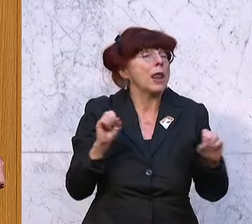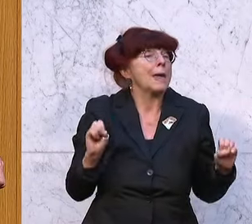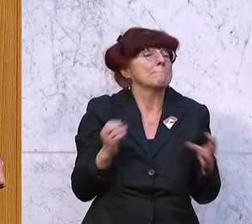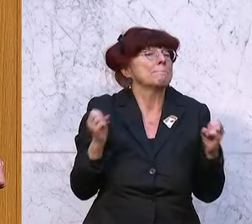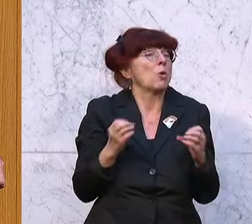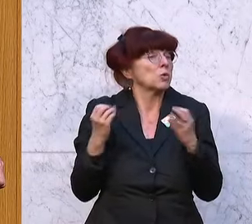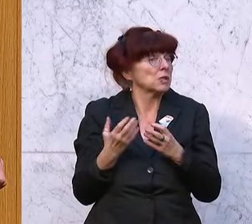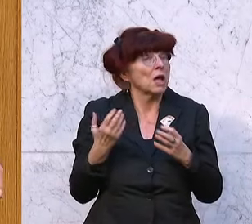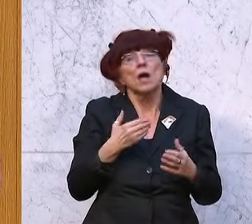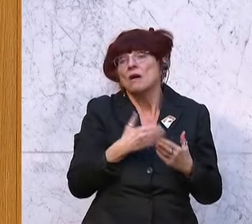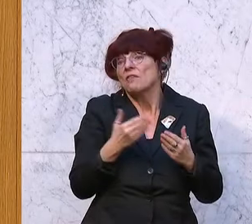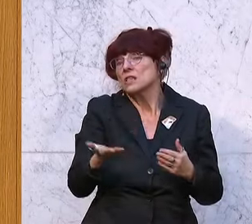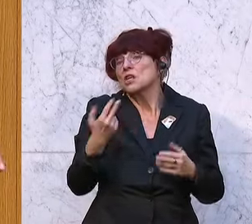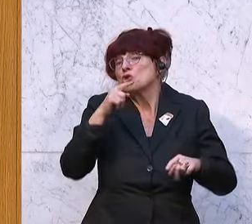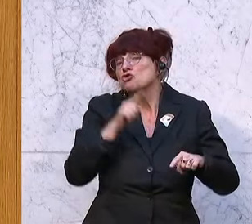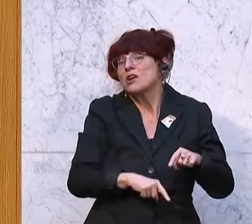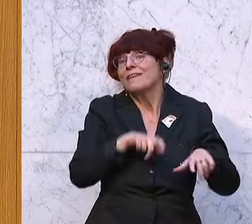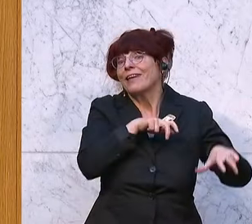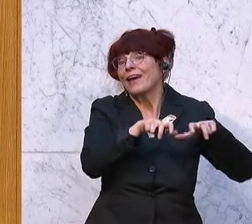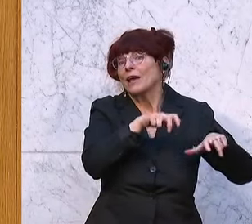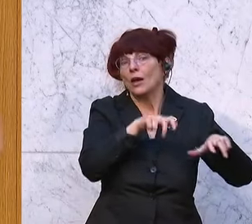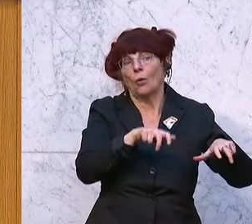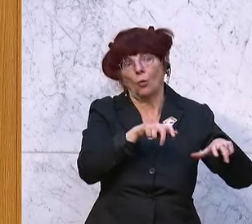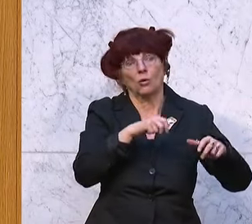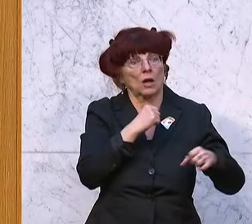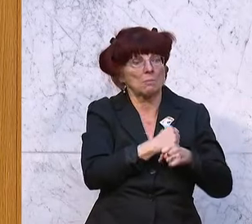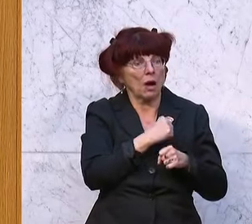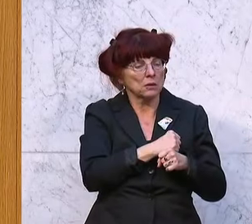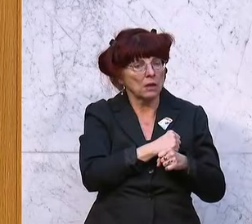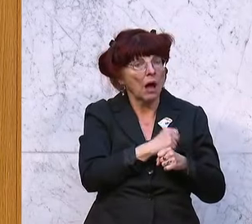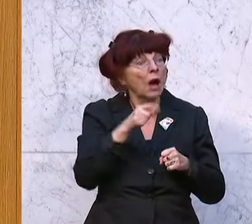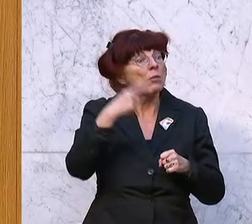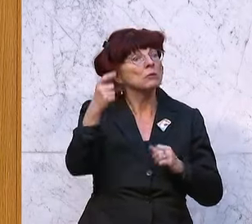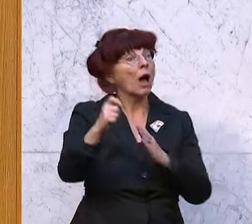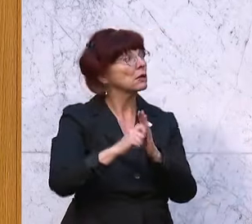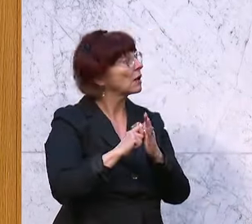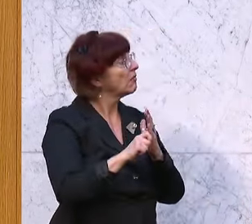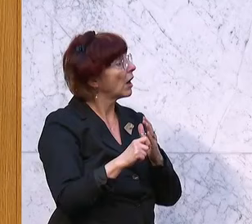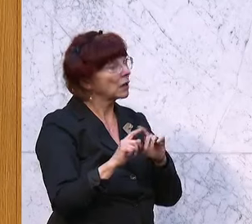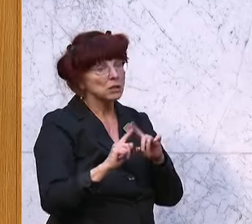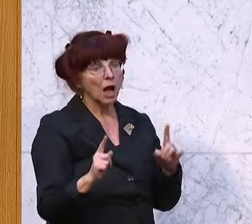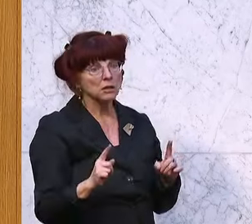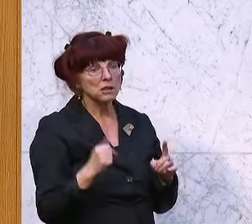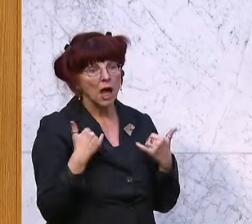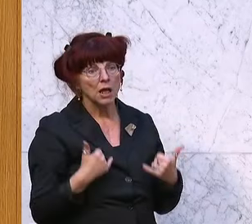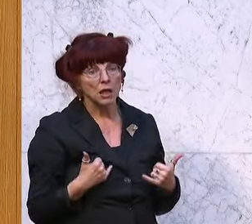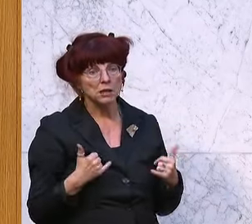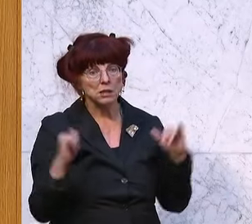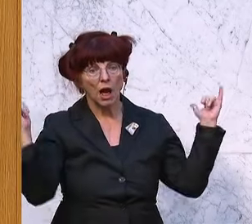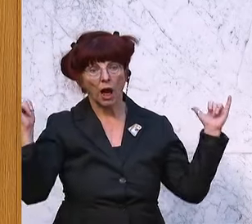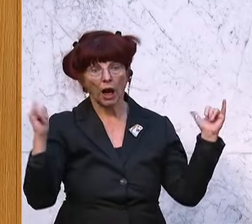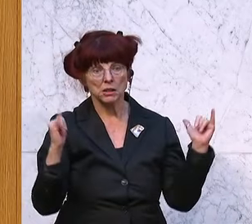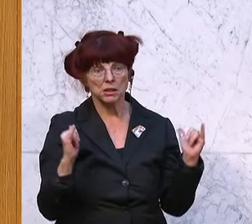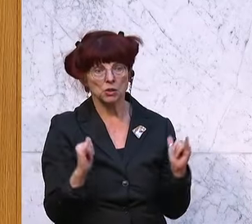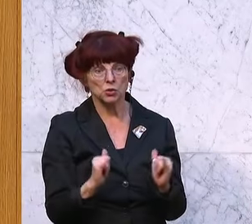Regierung aller Zeiten gesetzt hat. Nach der Wahl, ja nach der Wahl klingt das ganz anders, da kommen wir drauf, wir stecken in der tiefsten Rezession seit dem